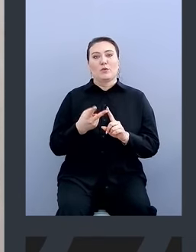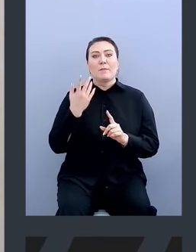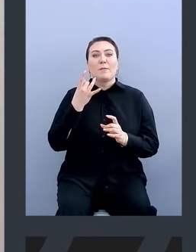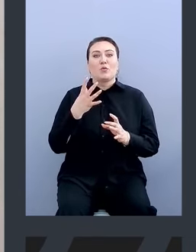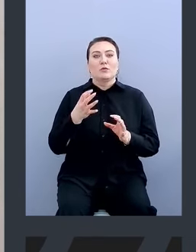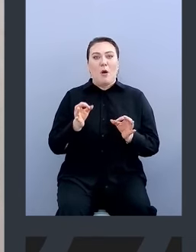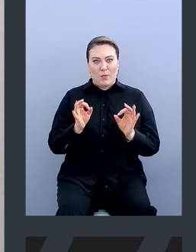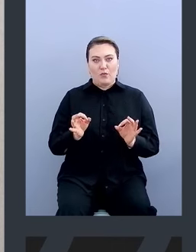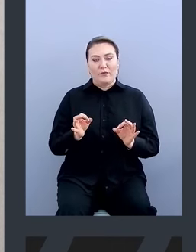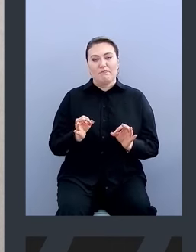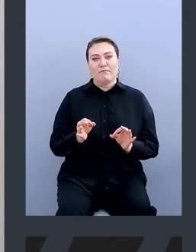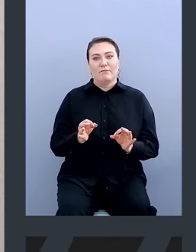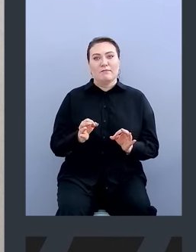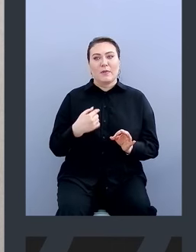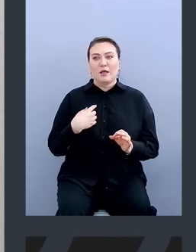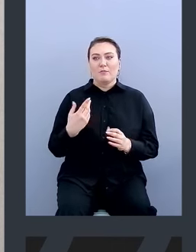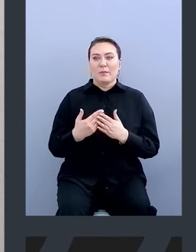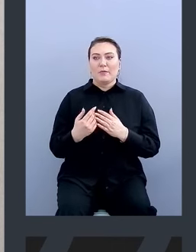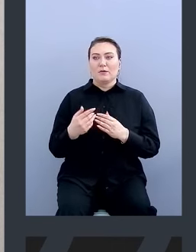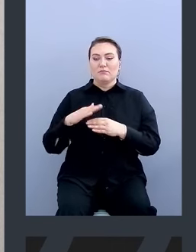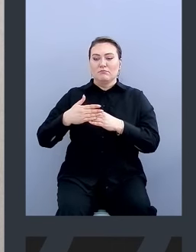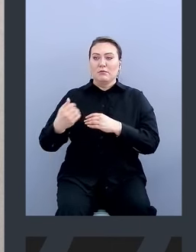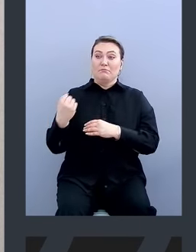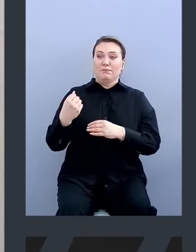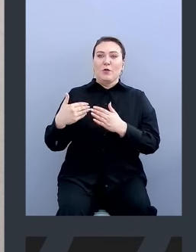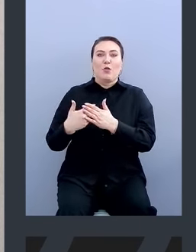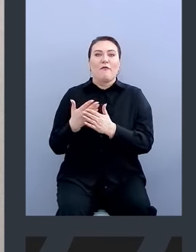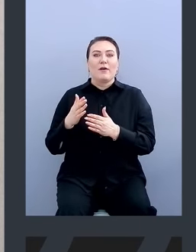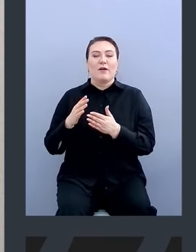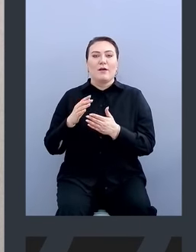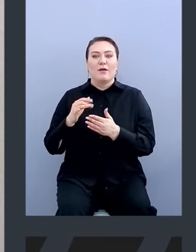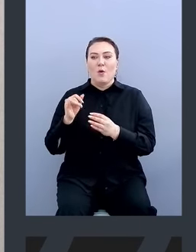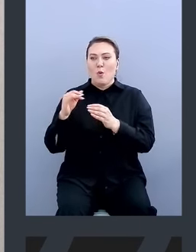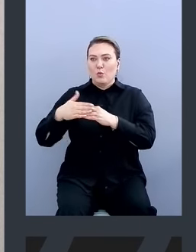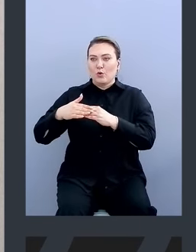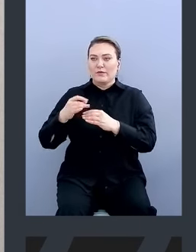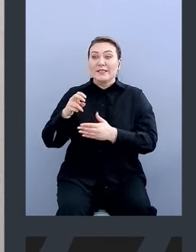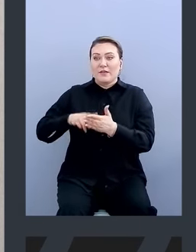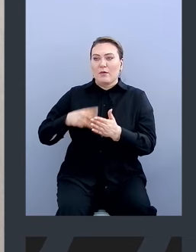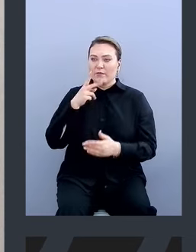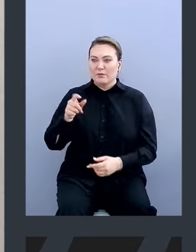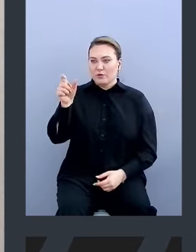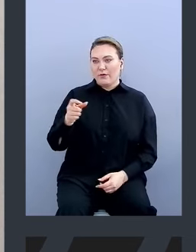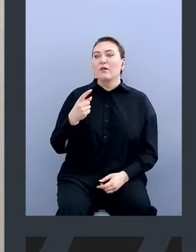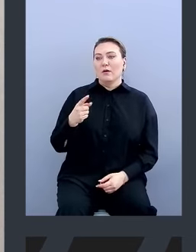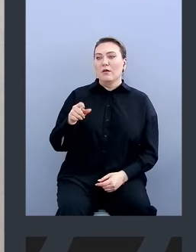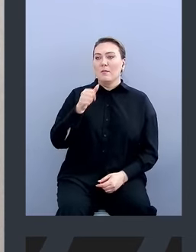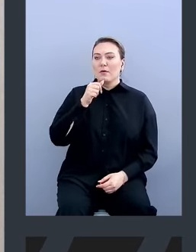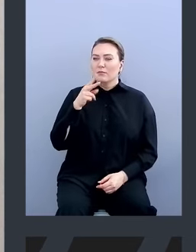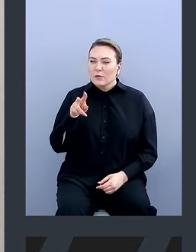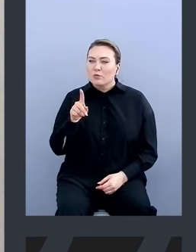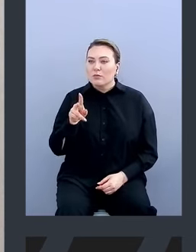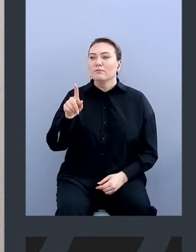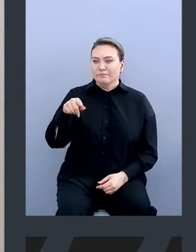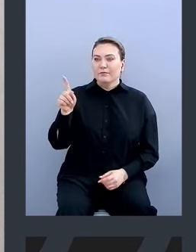То есть к нам стучится новое устройство с сертификатом. И если, условно говоря, мы видим перед глазами человека, который постучался, мы жмем галку